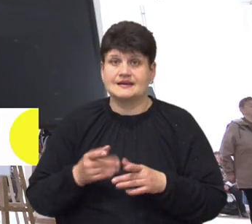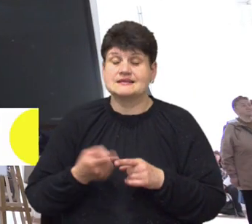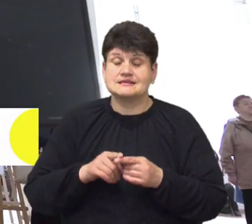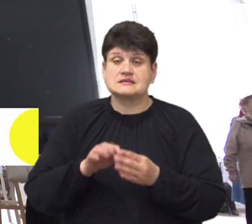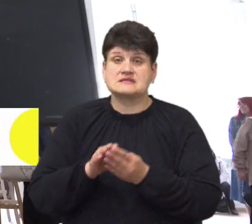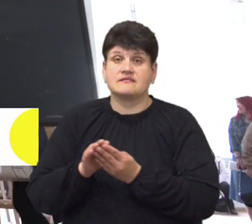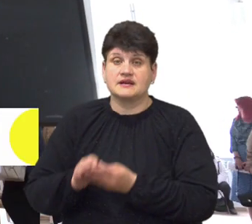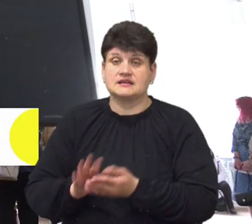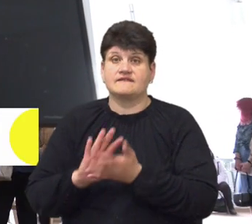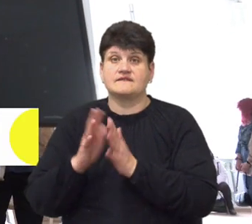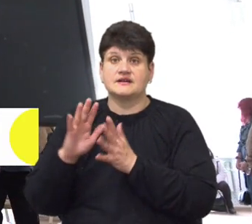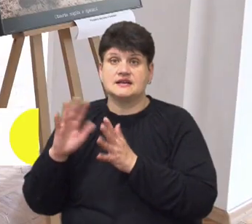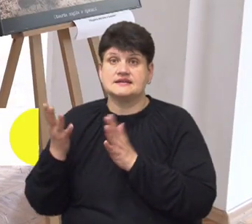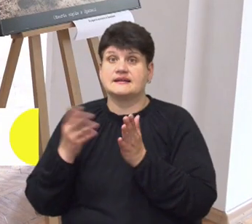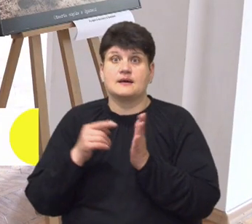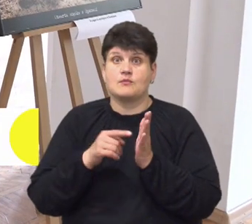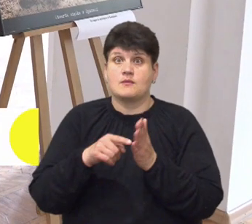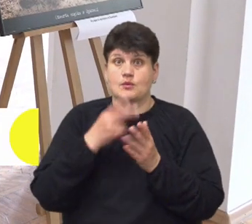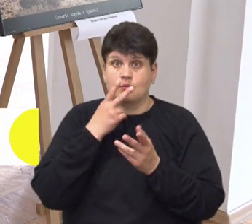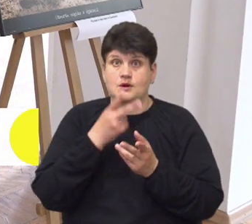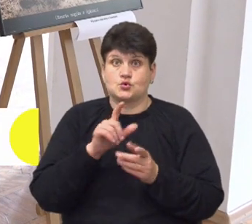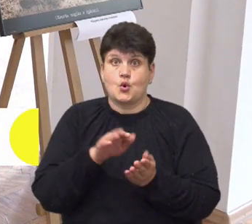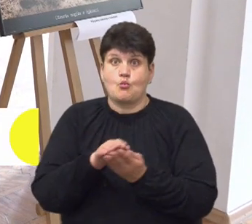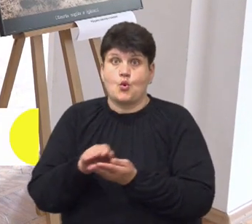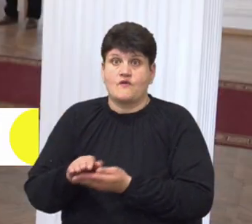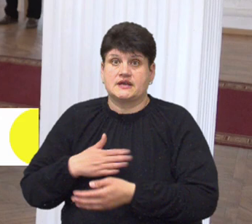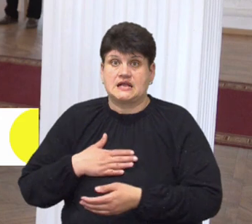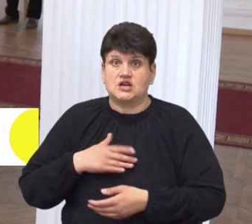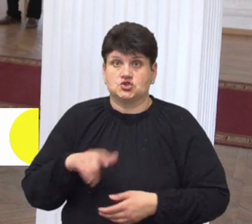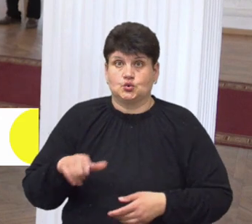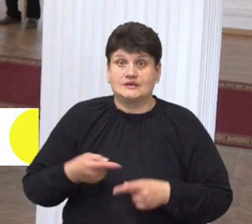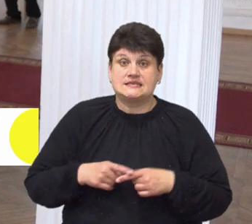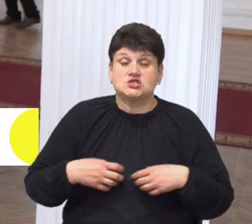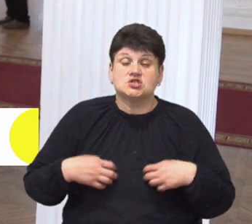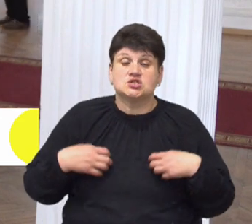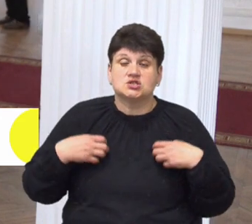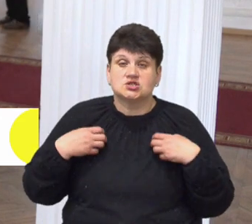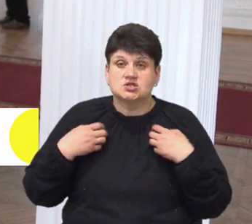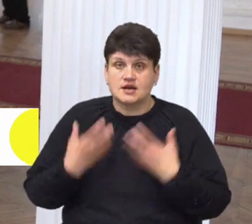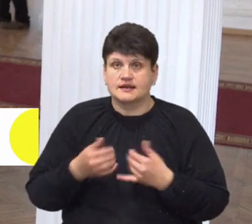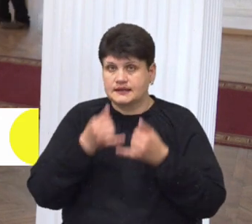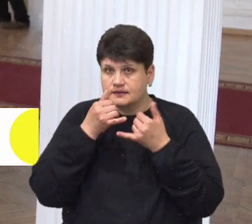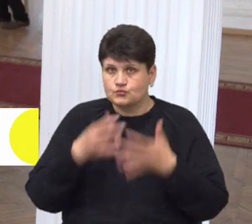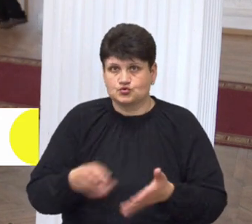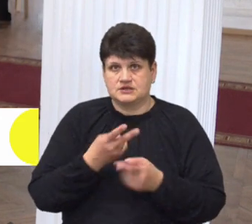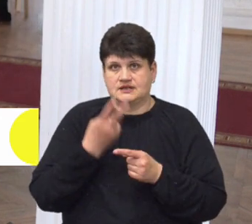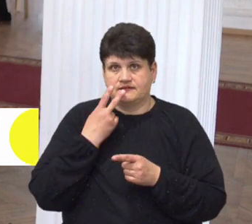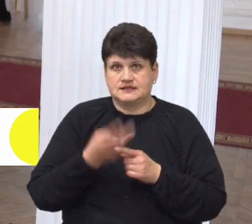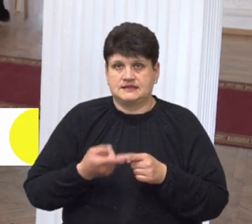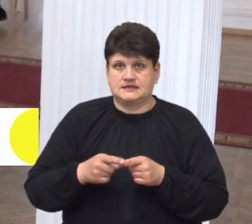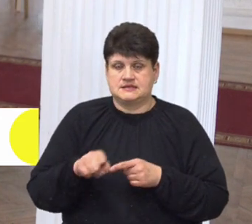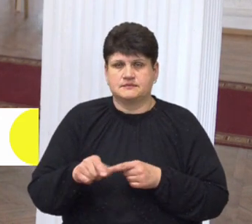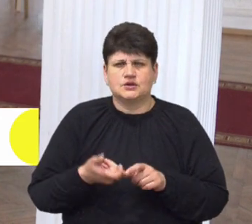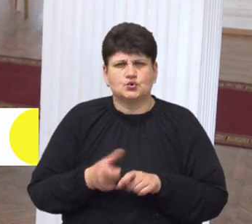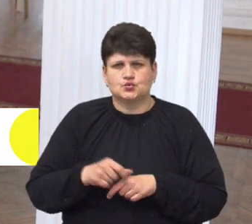лісі, де попало, бачу, поховані наші люди. А це просто жах, жах, це просто я не можу дивитися на таке, мені дуже-дуже